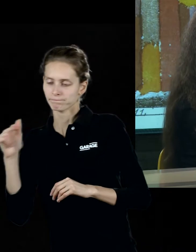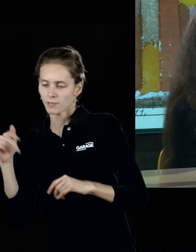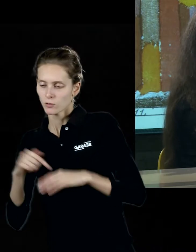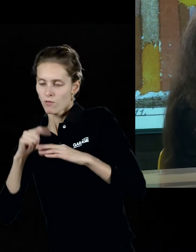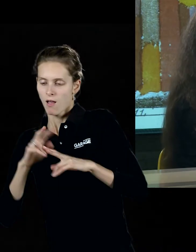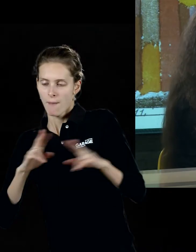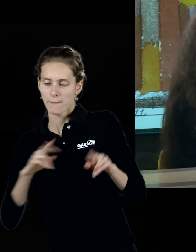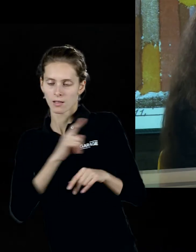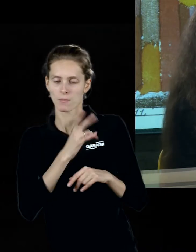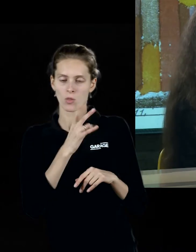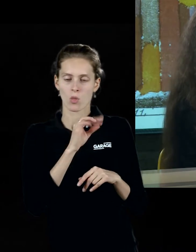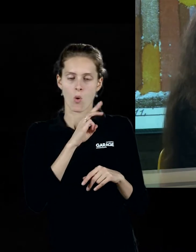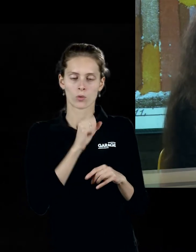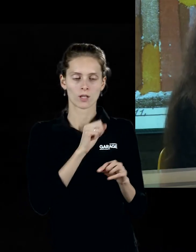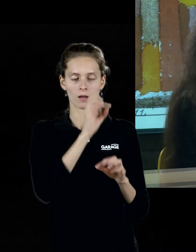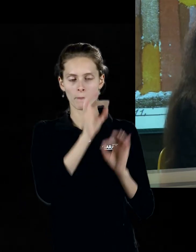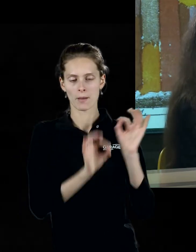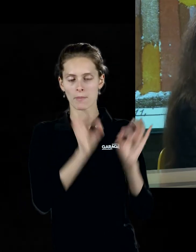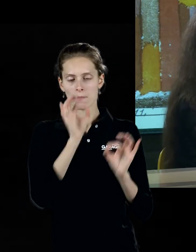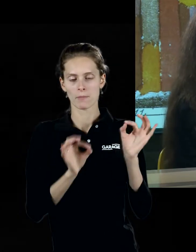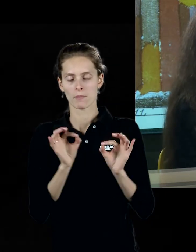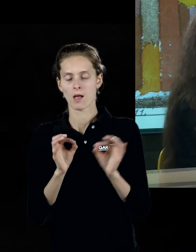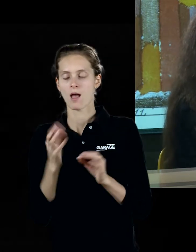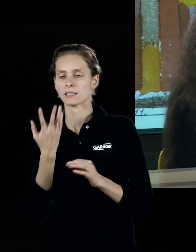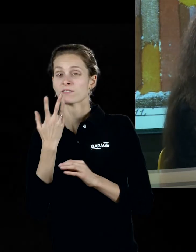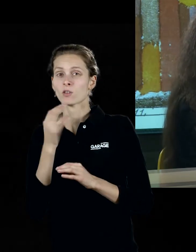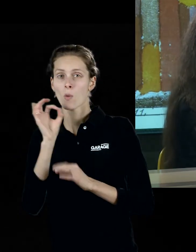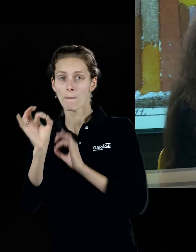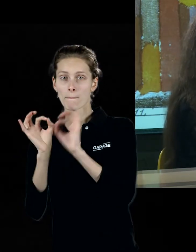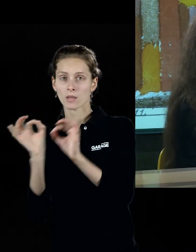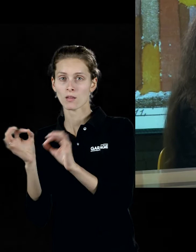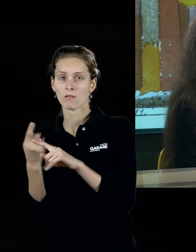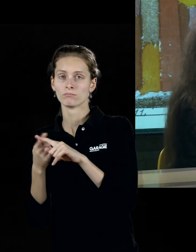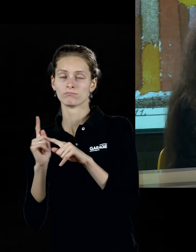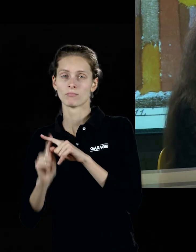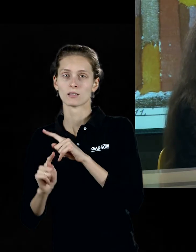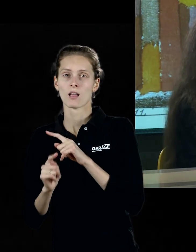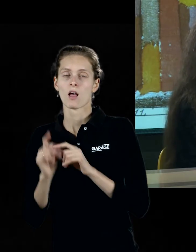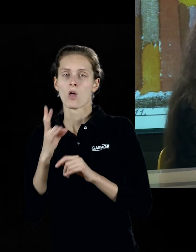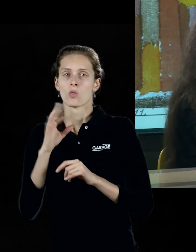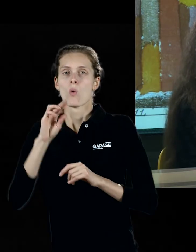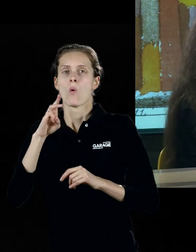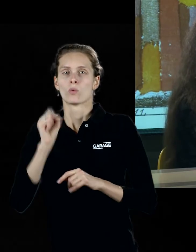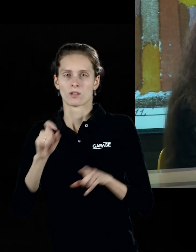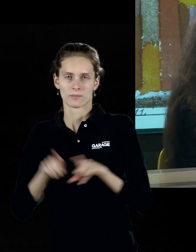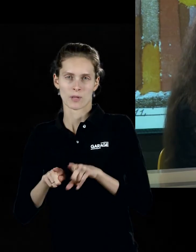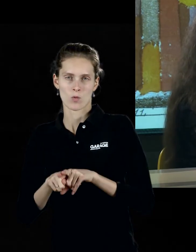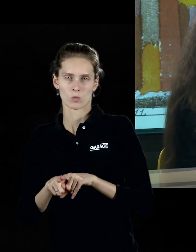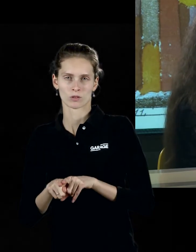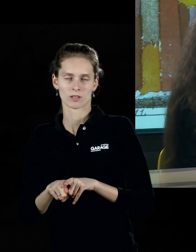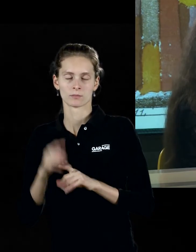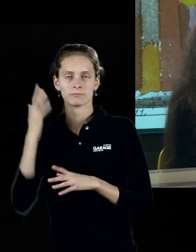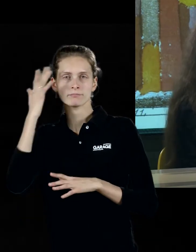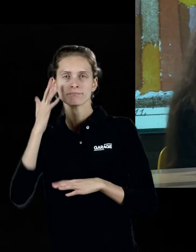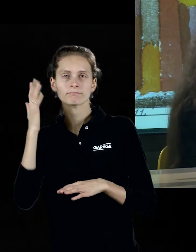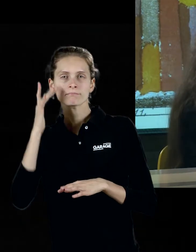из этих цветных квадратиков, из этих цветных пятен это как бы некая нота со своим тоном. Это, в общем, достаточно близко к тому, как мыслил